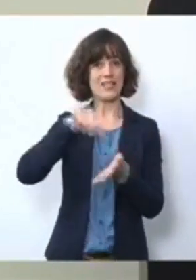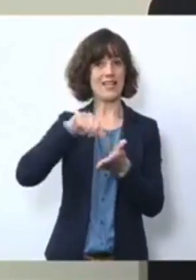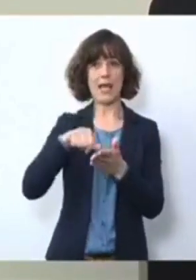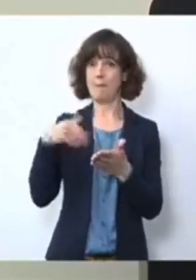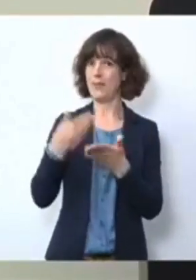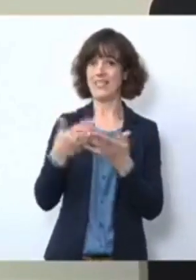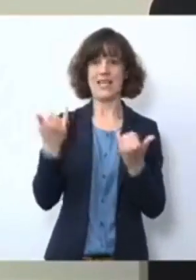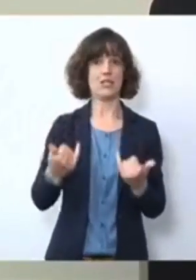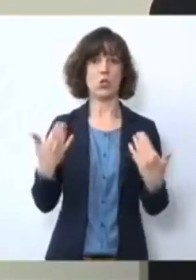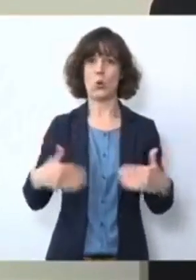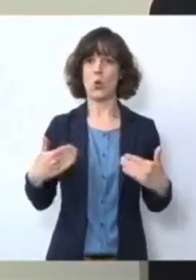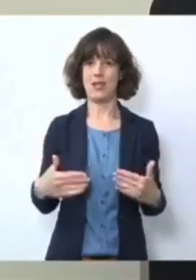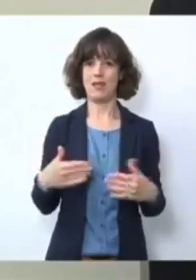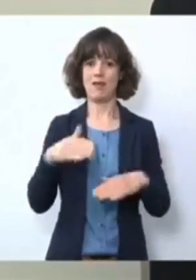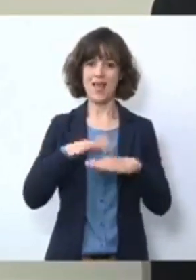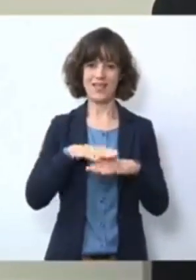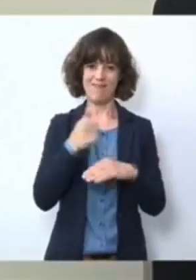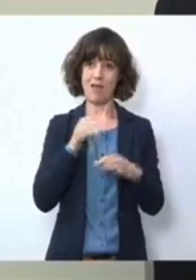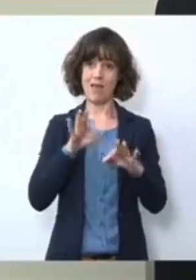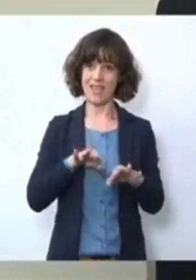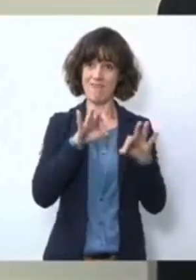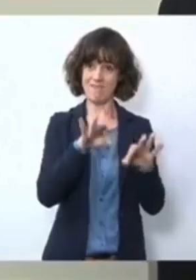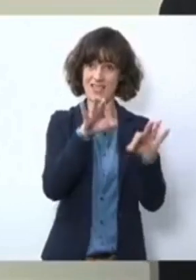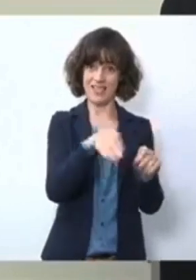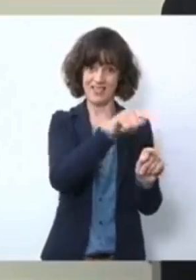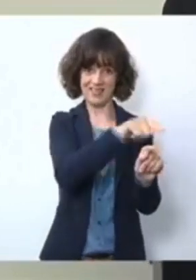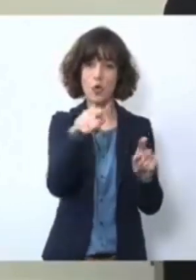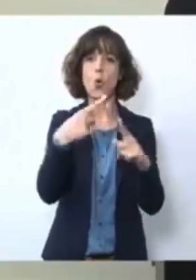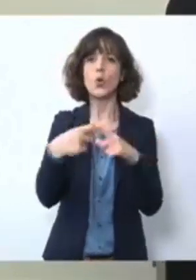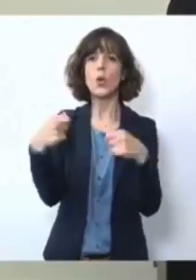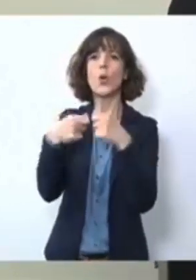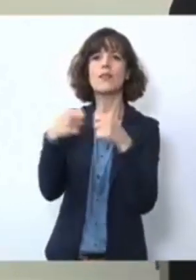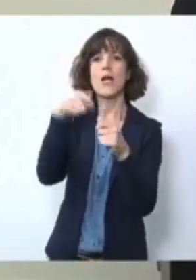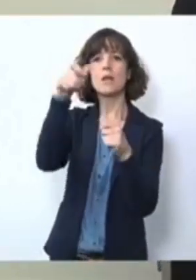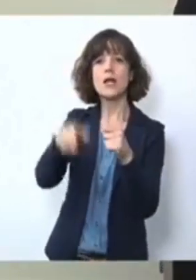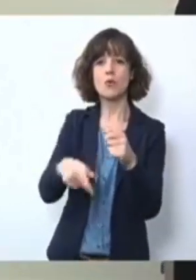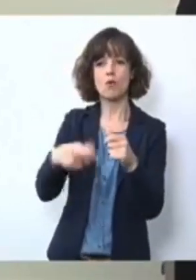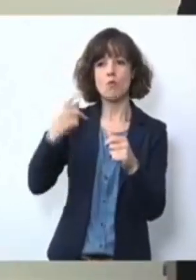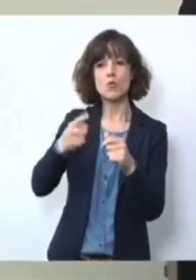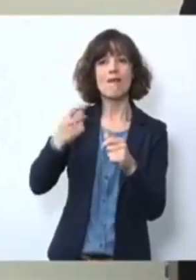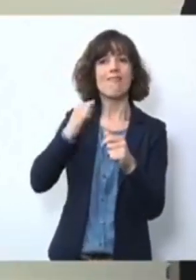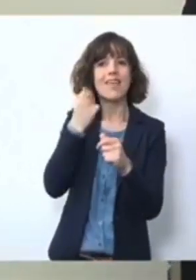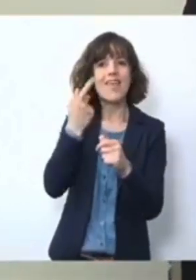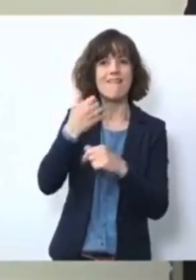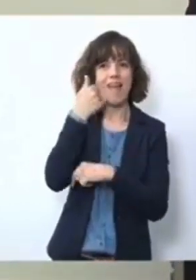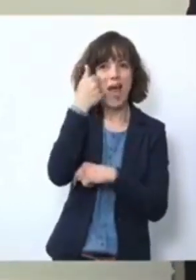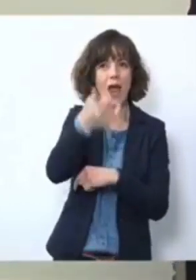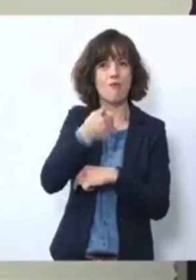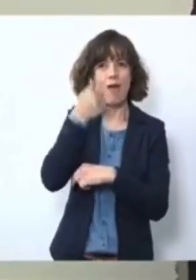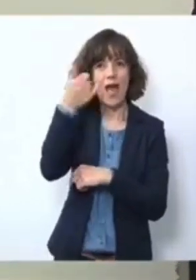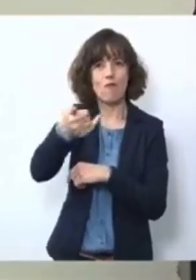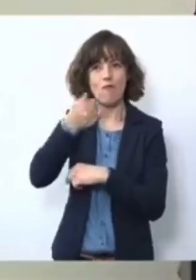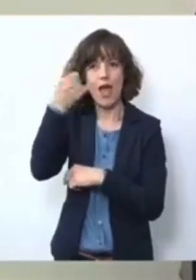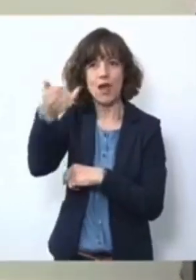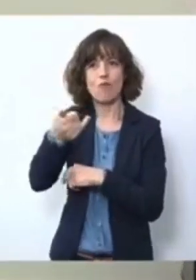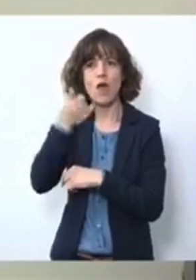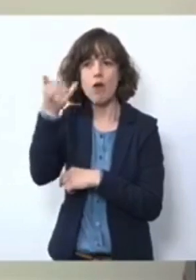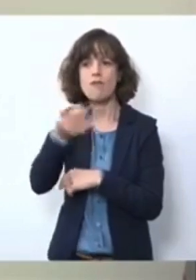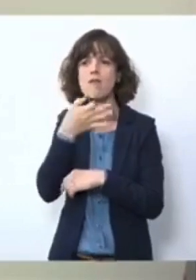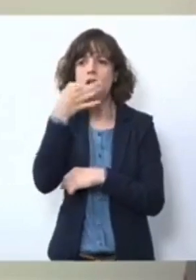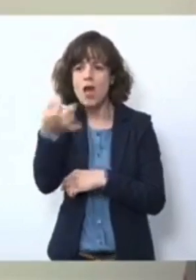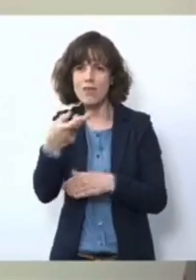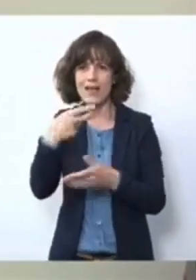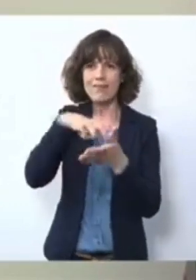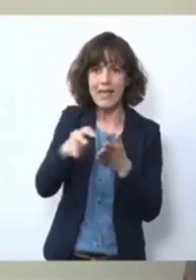Infizierte, aber letztendlich auch die Kontaktpersonen jeden Tag im Grunde genommen angerufen werden müssen und die Symptome werden dann